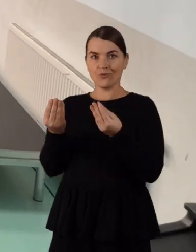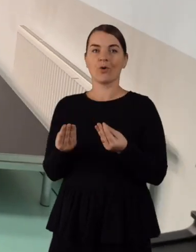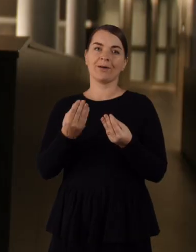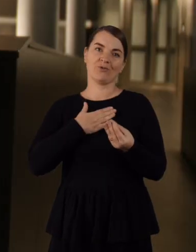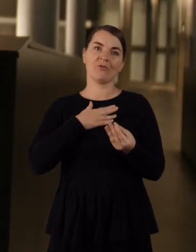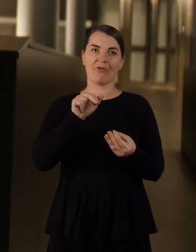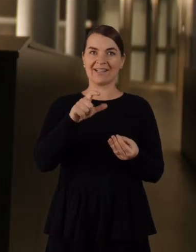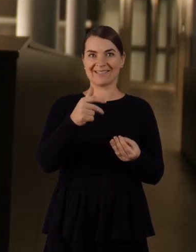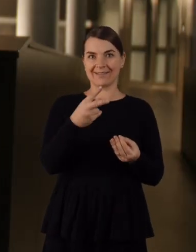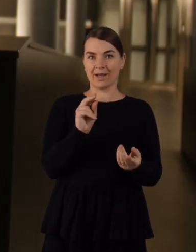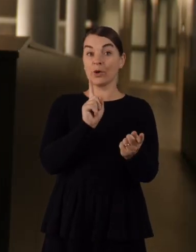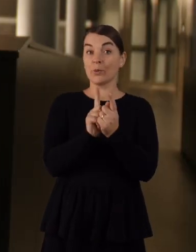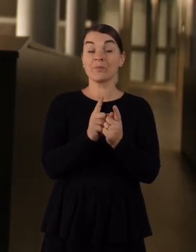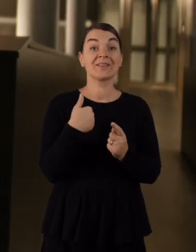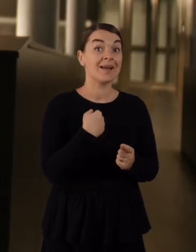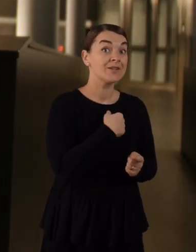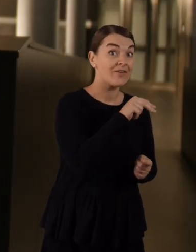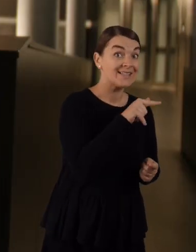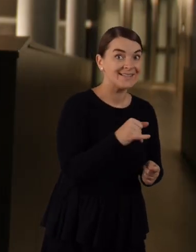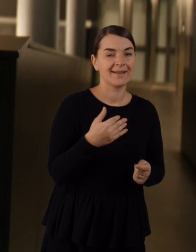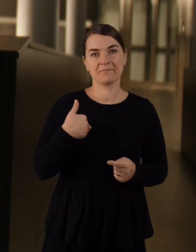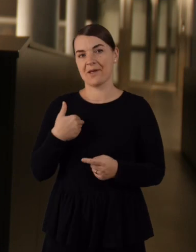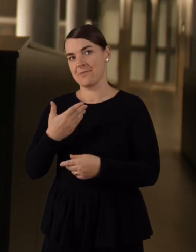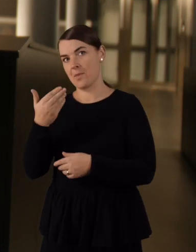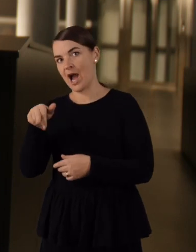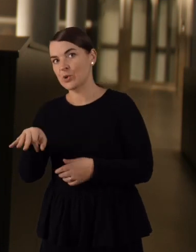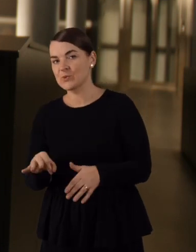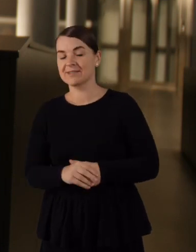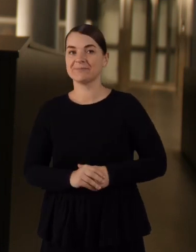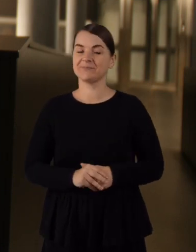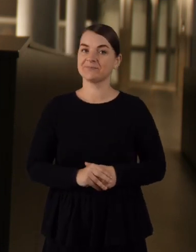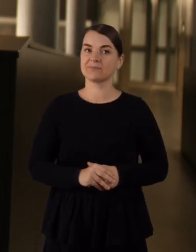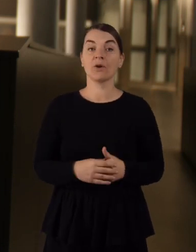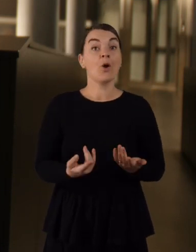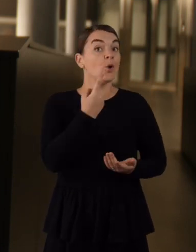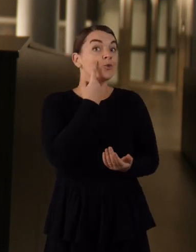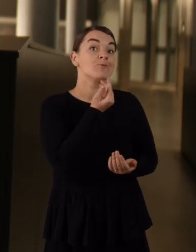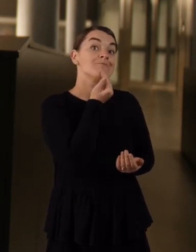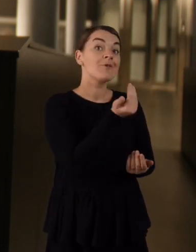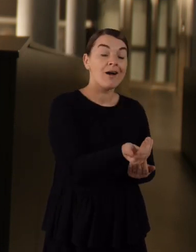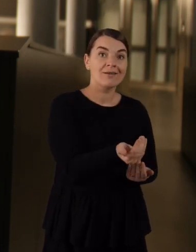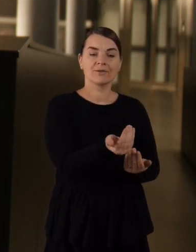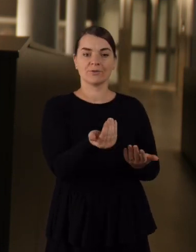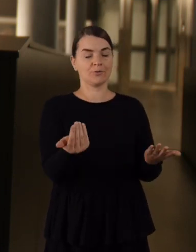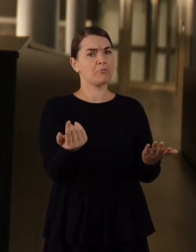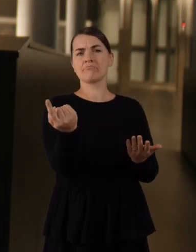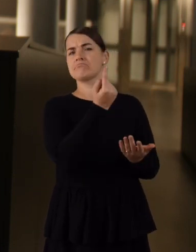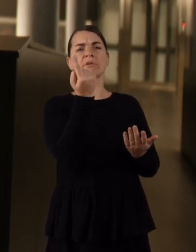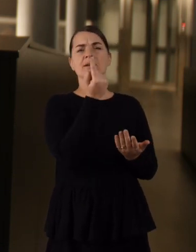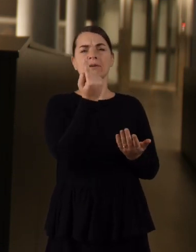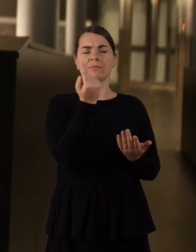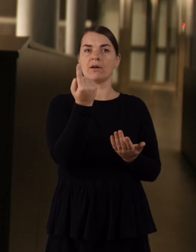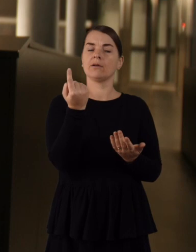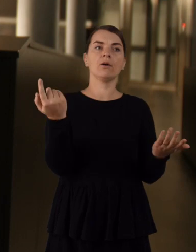su Vacite. Tai sveiki, aš esu Vacite. Labas Marius. Tai norėjau jūsų paklausti pirmo